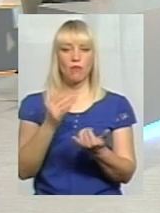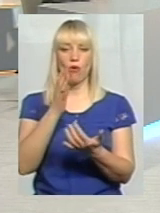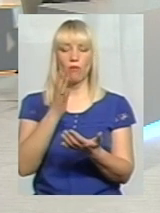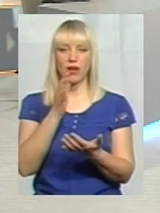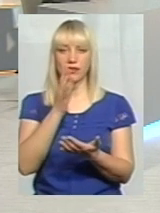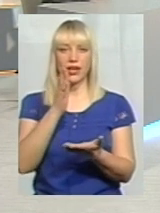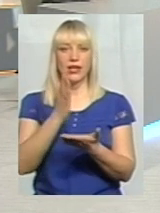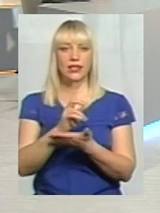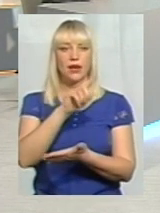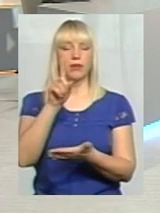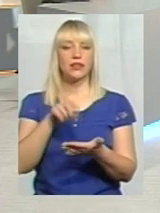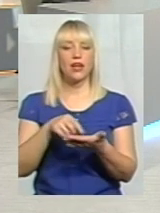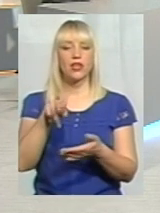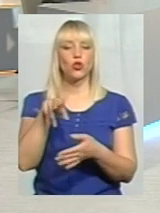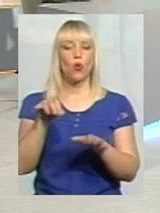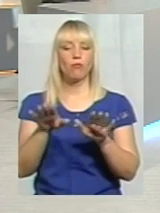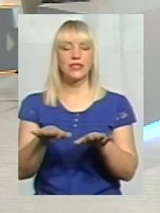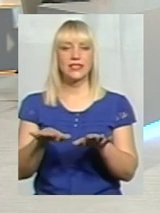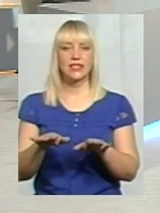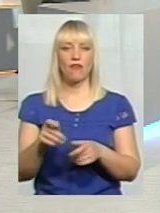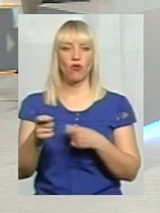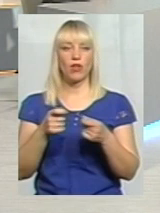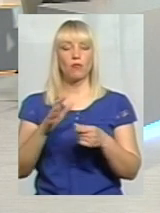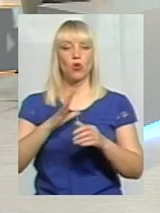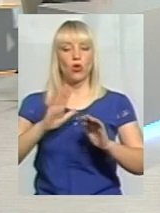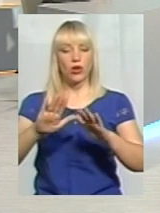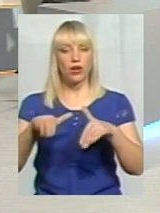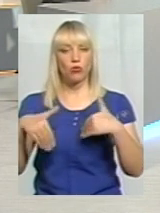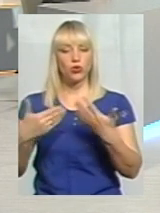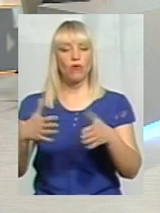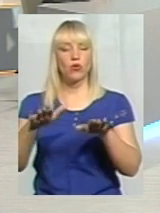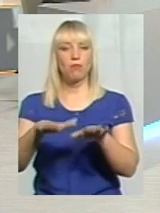саме і місцевої влади, тому що було рекомендовано місцевій владі